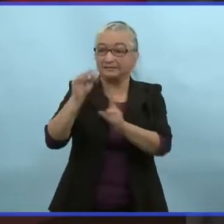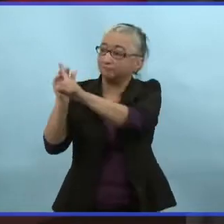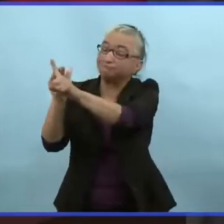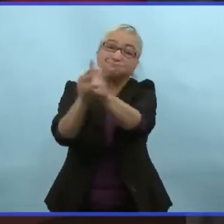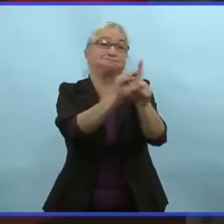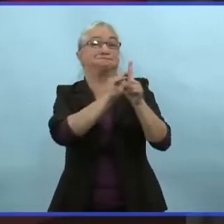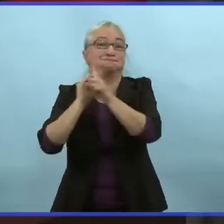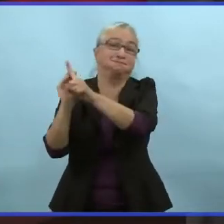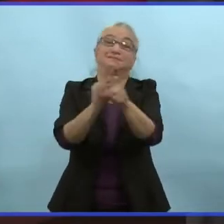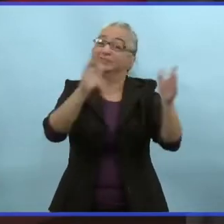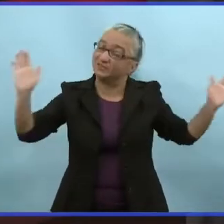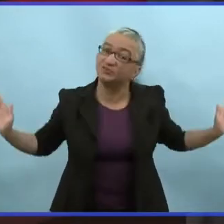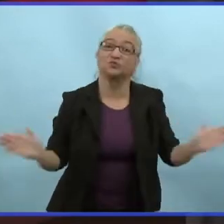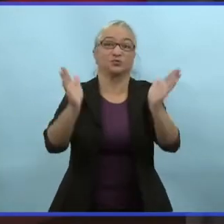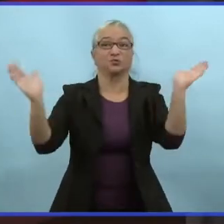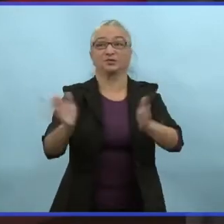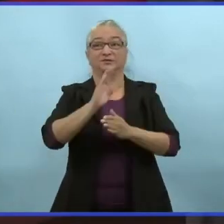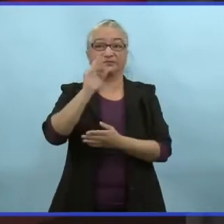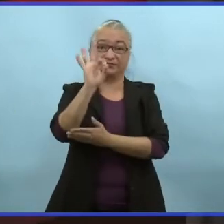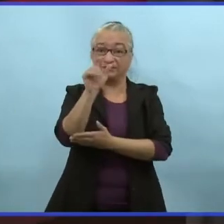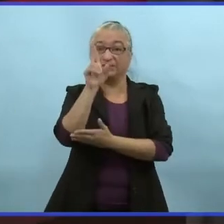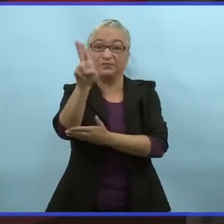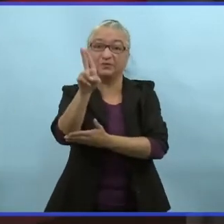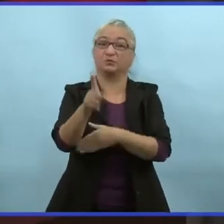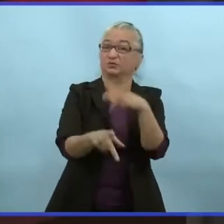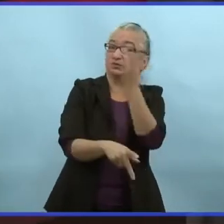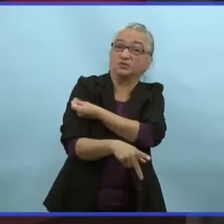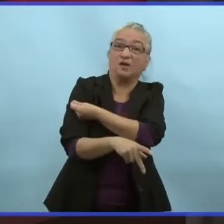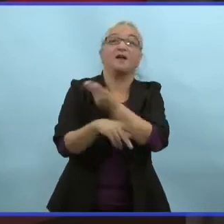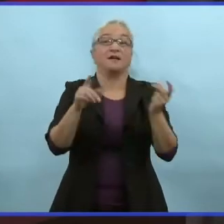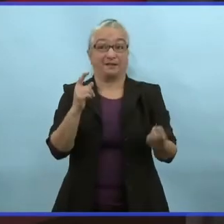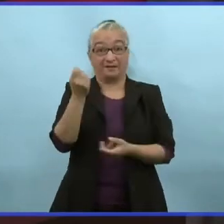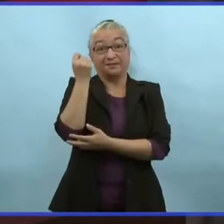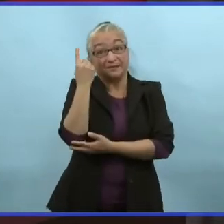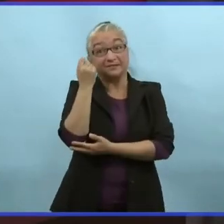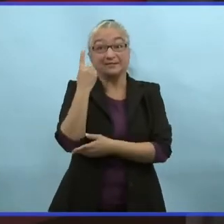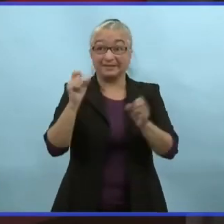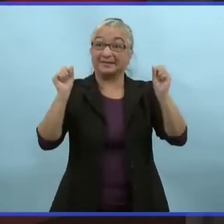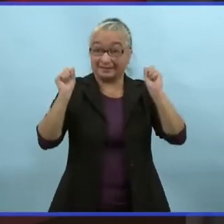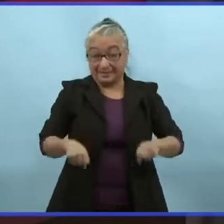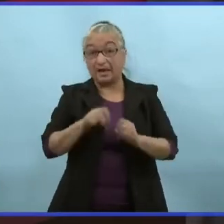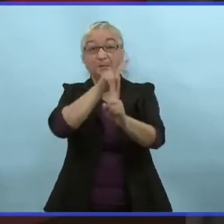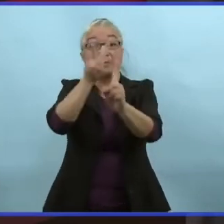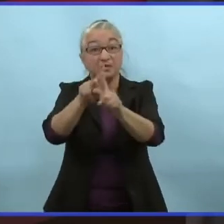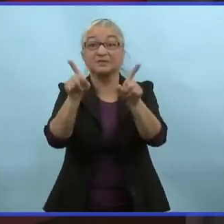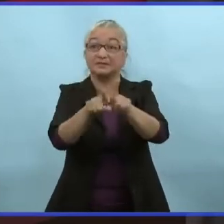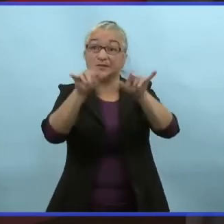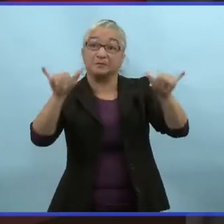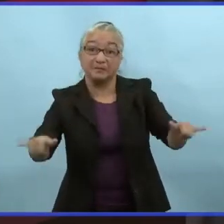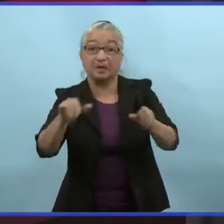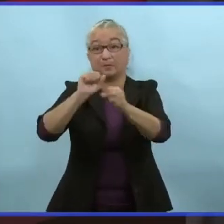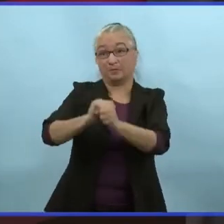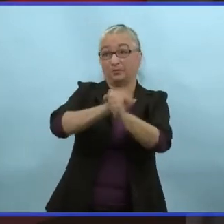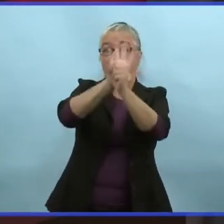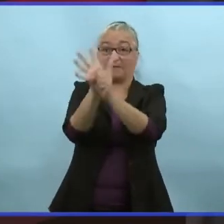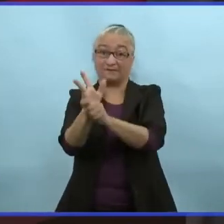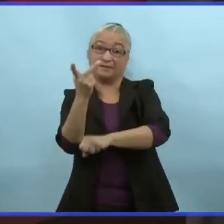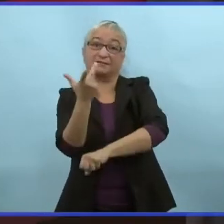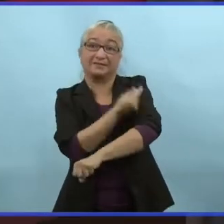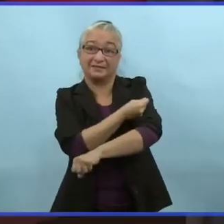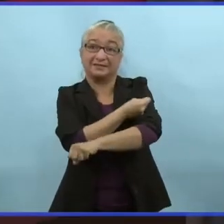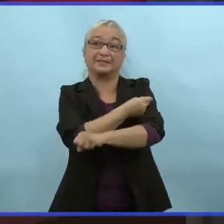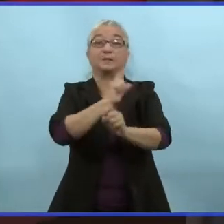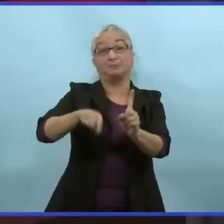même temps que le vaccin contre la COVID si vous en avez besoin. Le vaccin contre la grippe saisonnière est disponible dans de nombreux